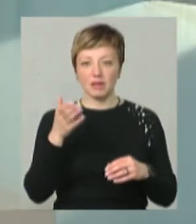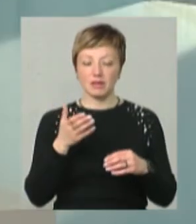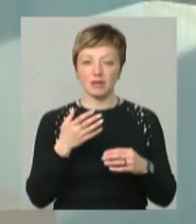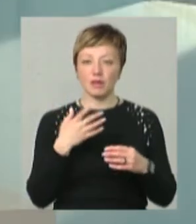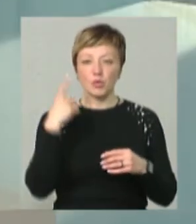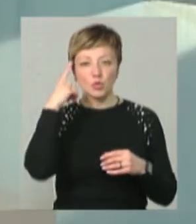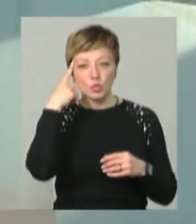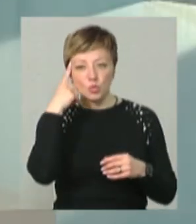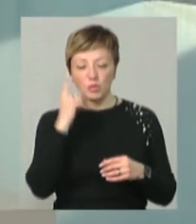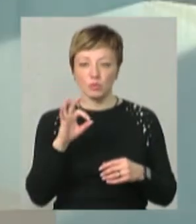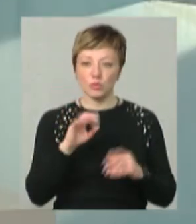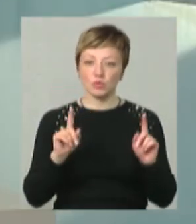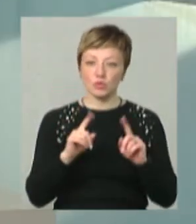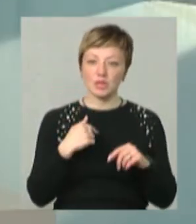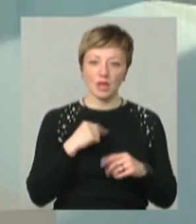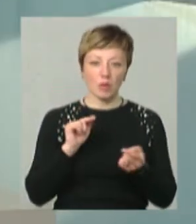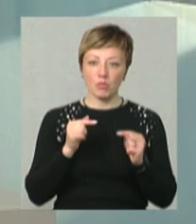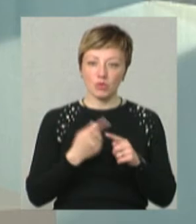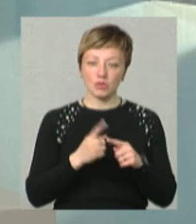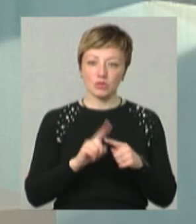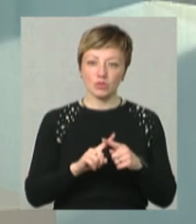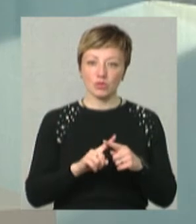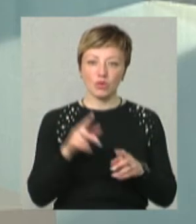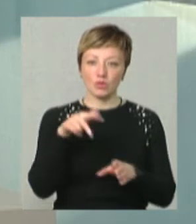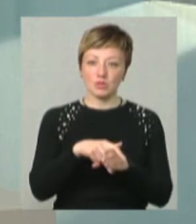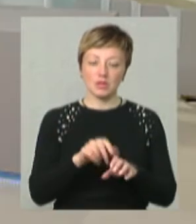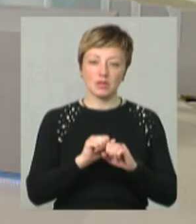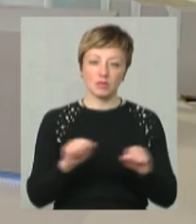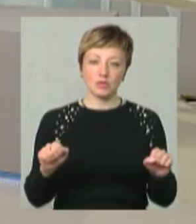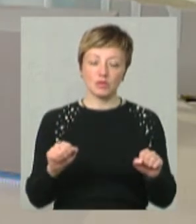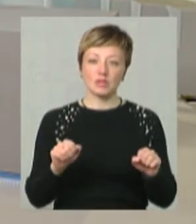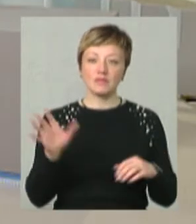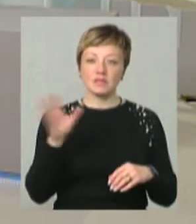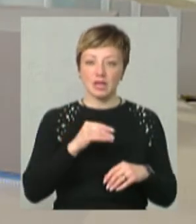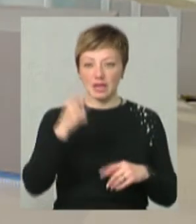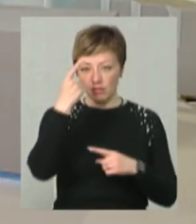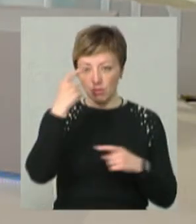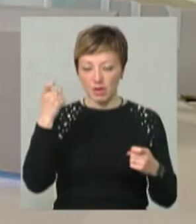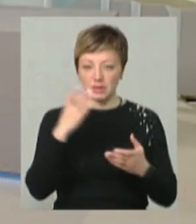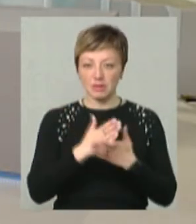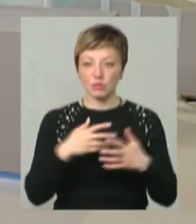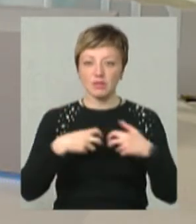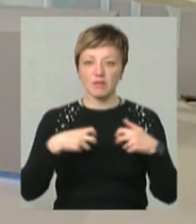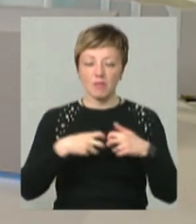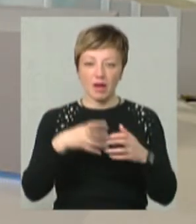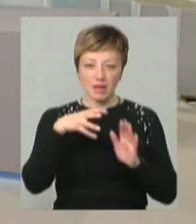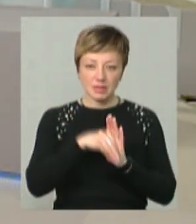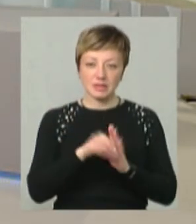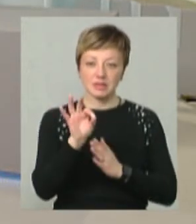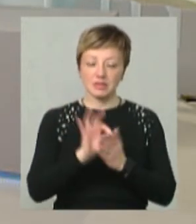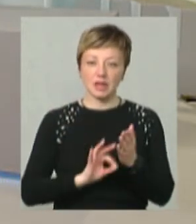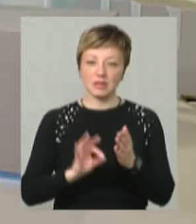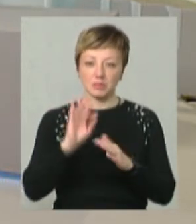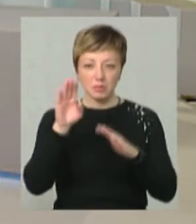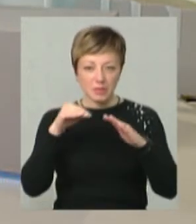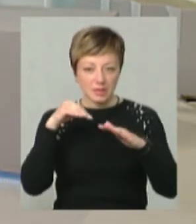подумайте про щось. Я проти цього, тому що грузити їх не можна. Оскільки вся інформація знаходиться в м'язах наших, вона зразу йде